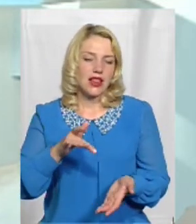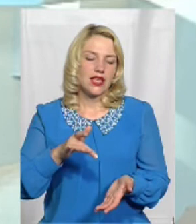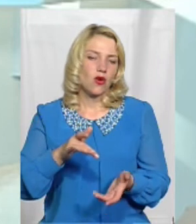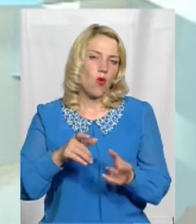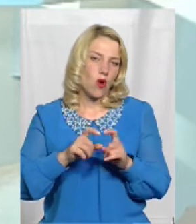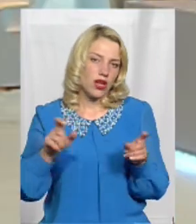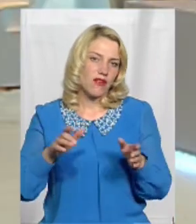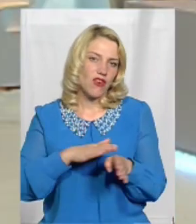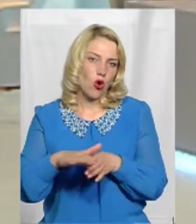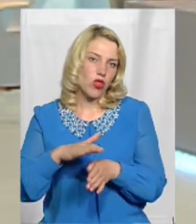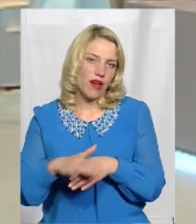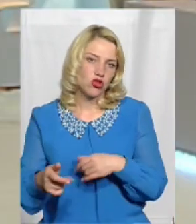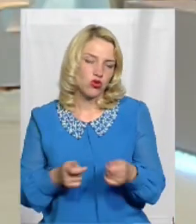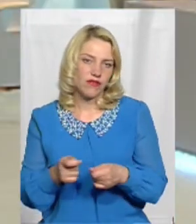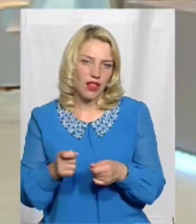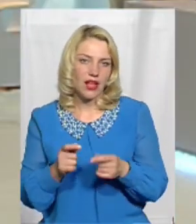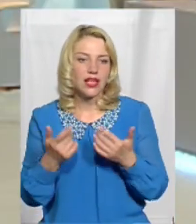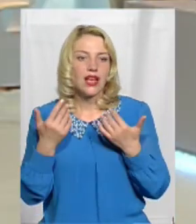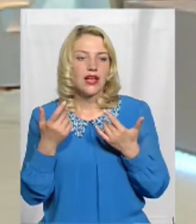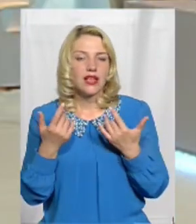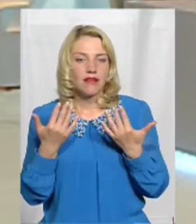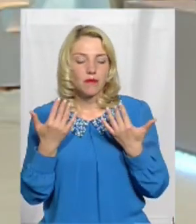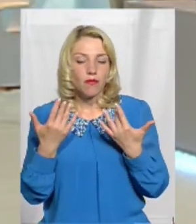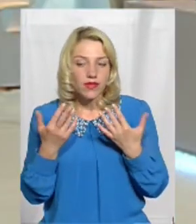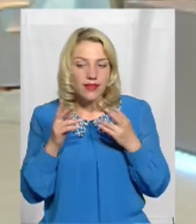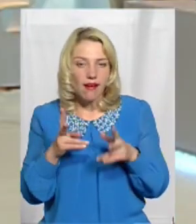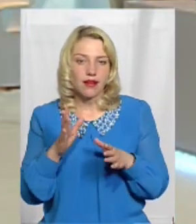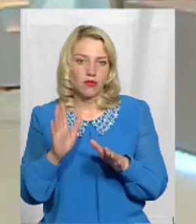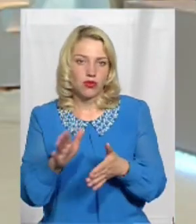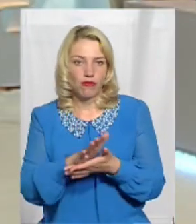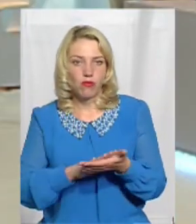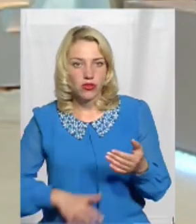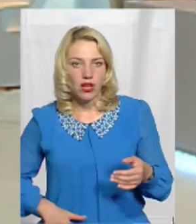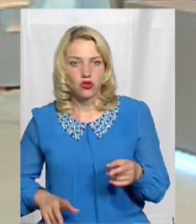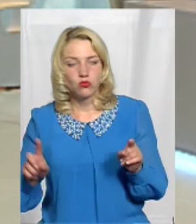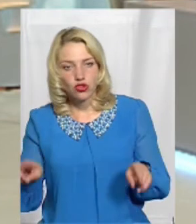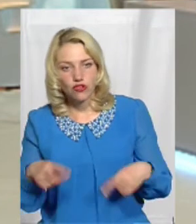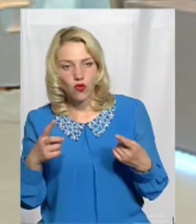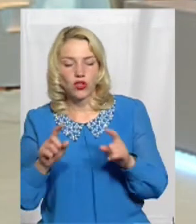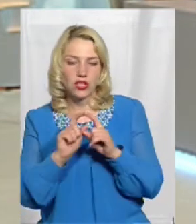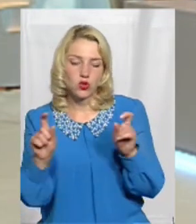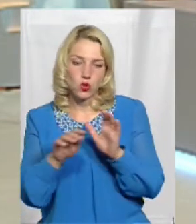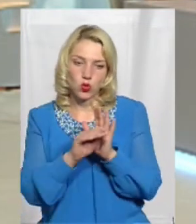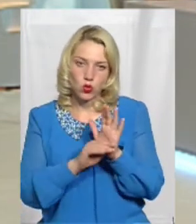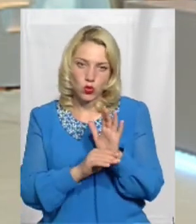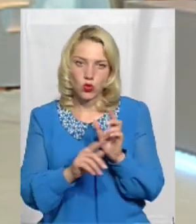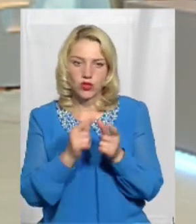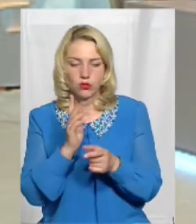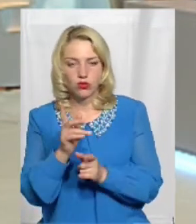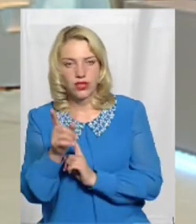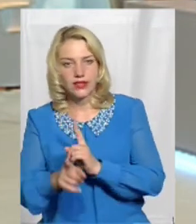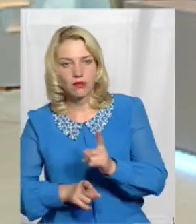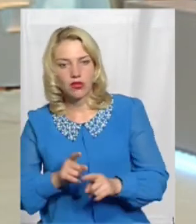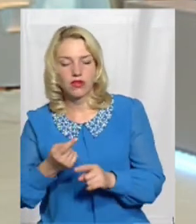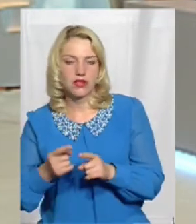влади Тому, як буде в подальшому створюватись структура, чи вона буде змінюватися Це вже